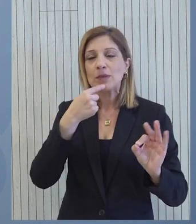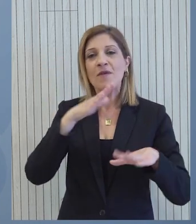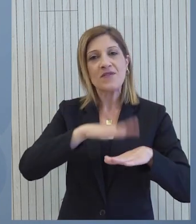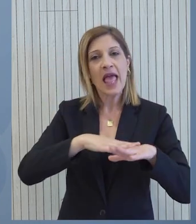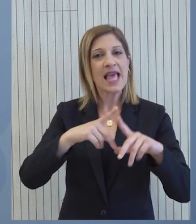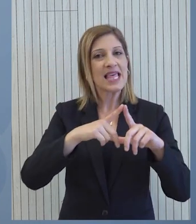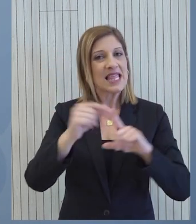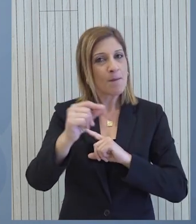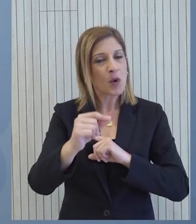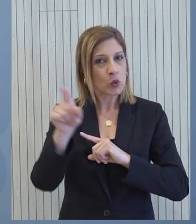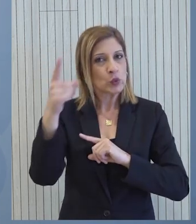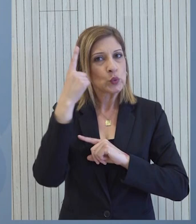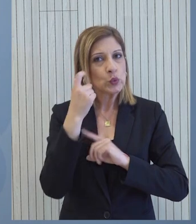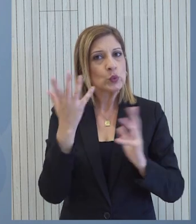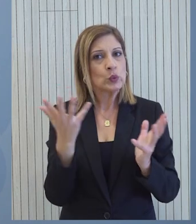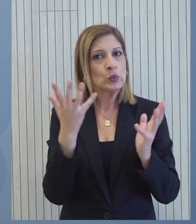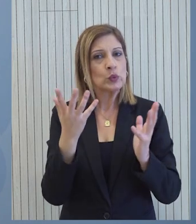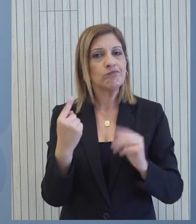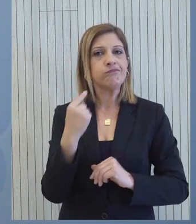αποτυχία.